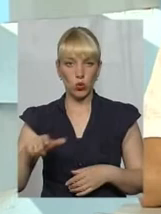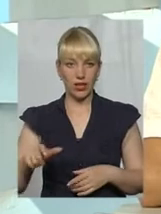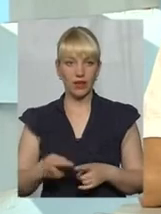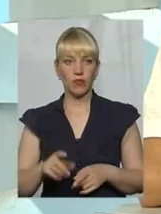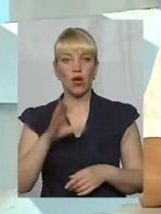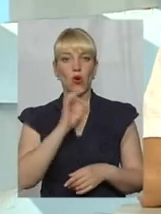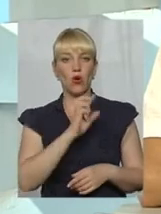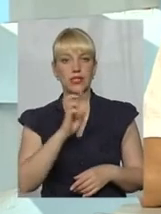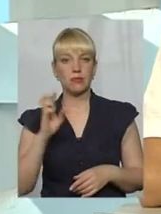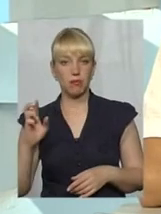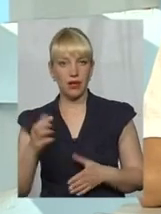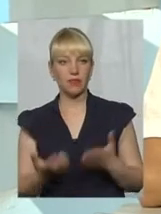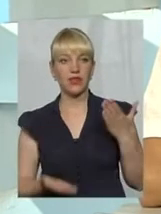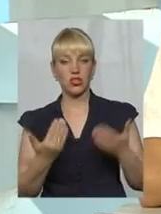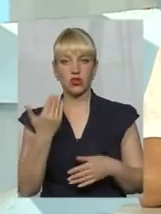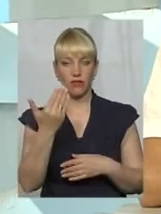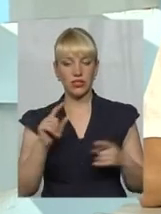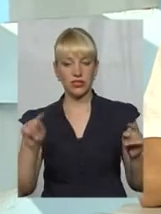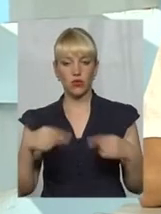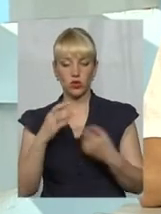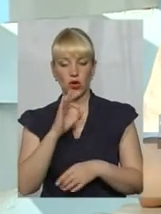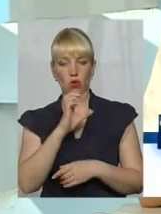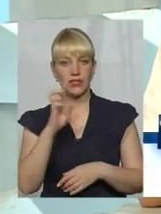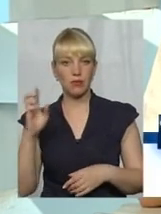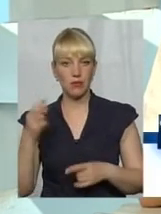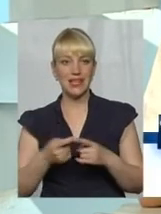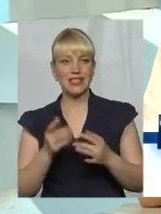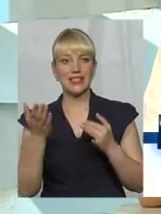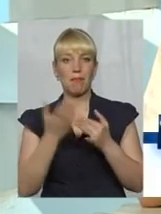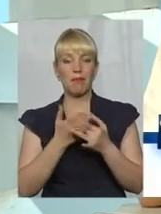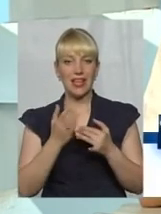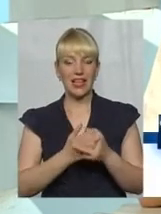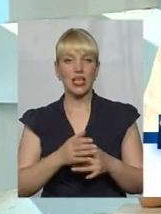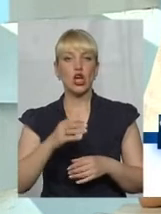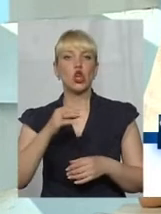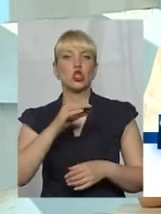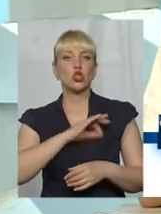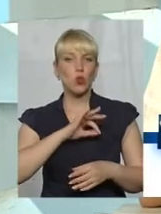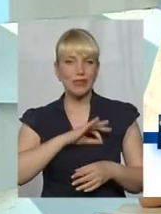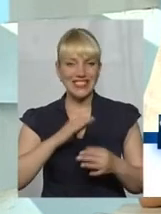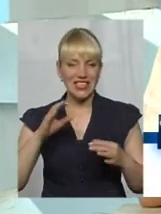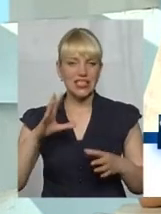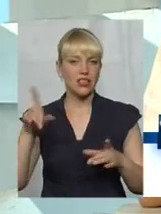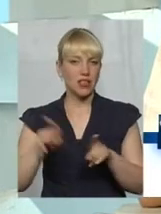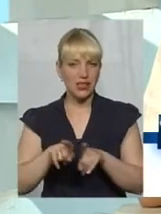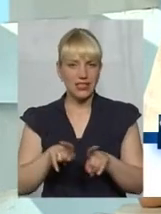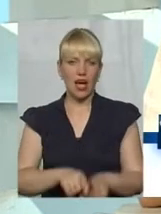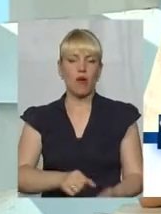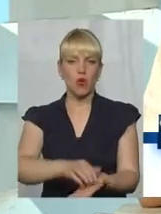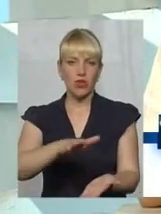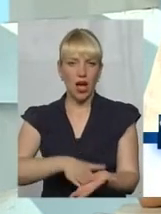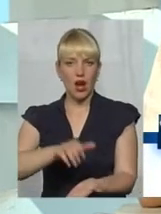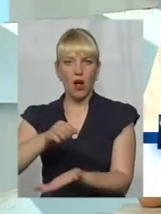ОСББ, якщо ви створюєте ОСББ, всі пільги і субсидії так само нараховуються. Так само